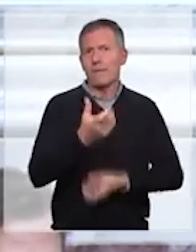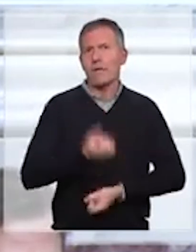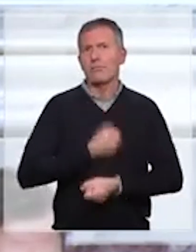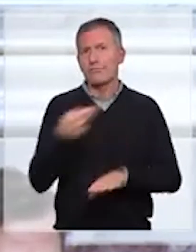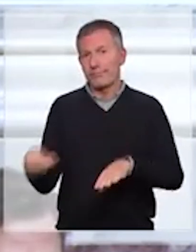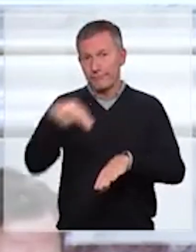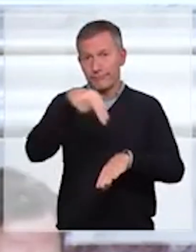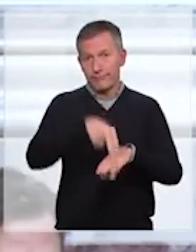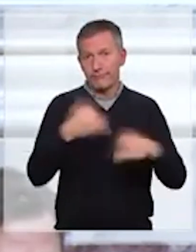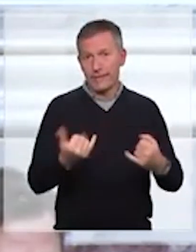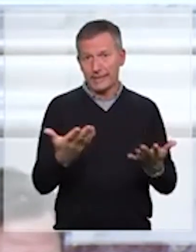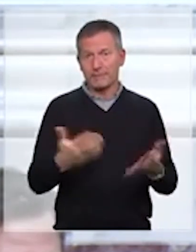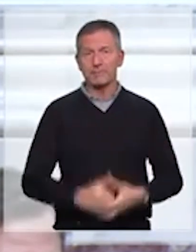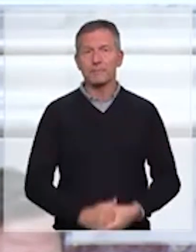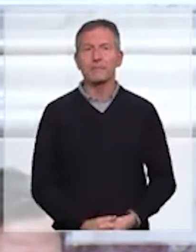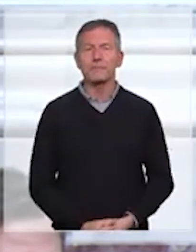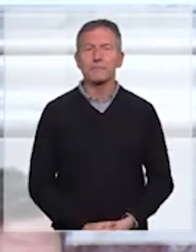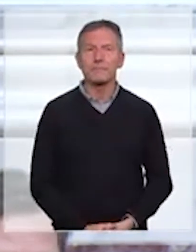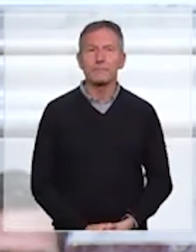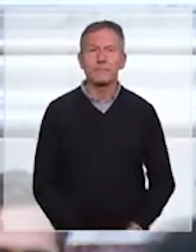je vous invite à monter à la tribune de l'Assemblée.